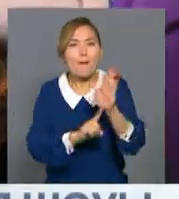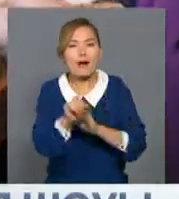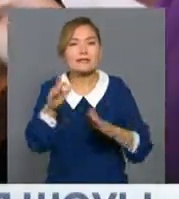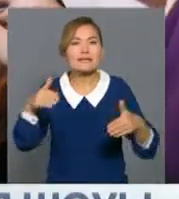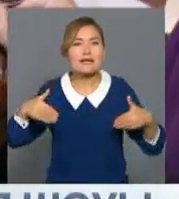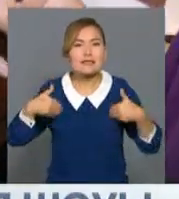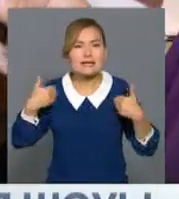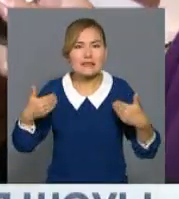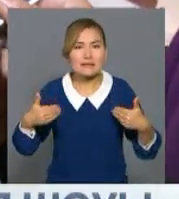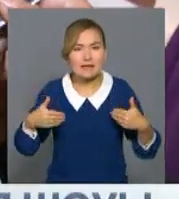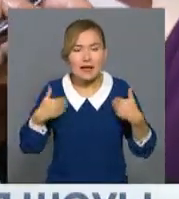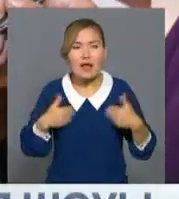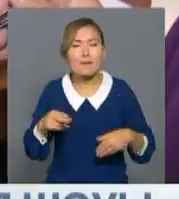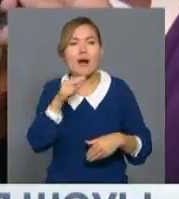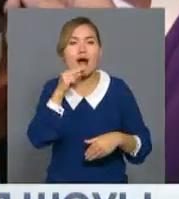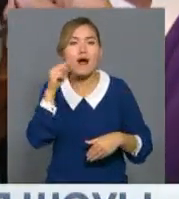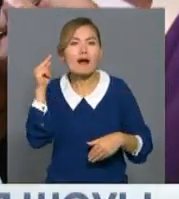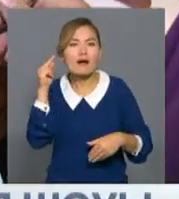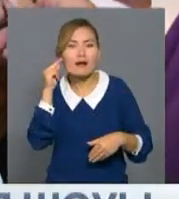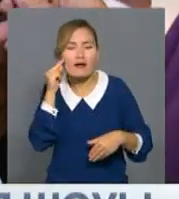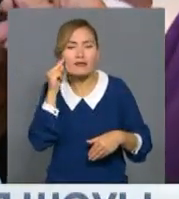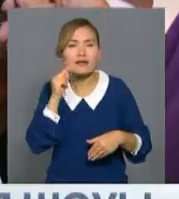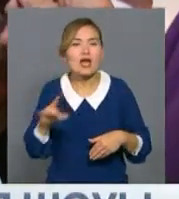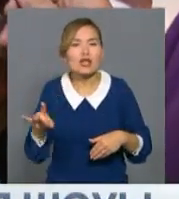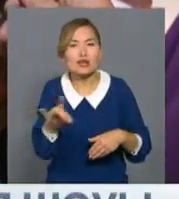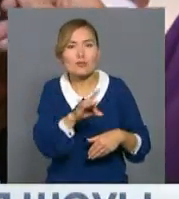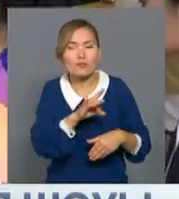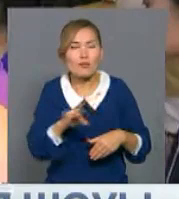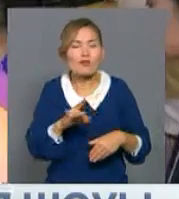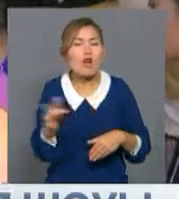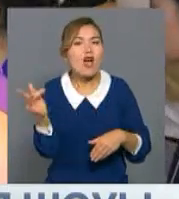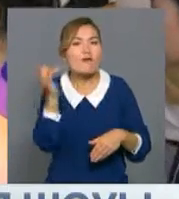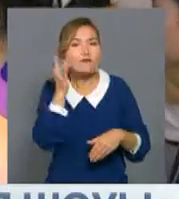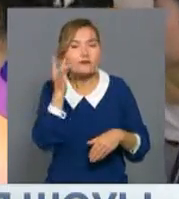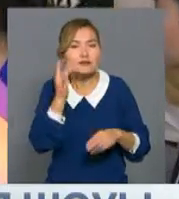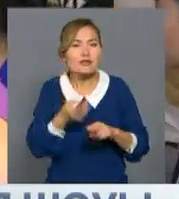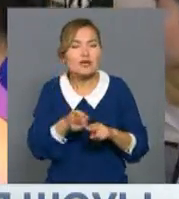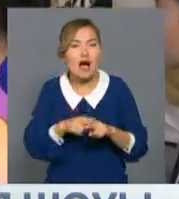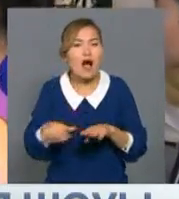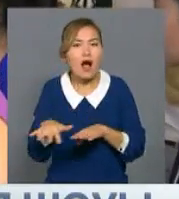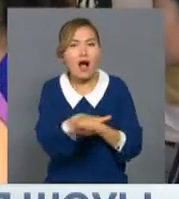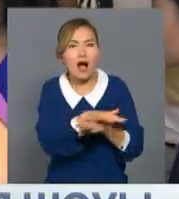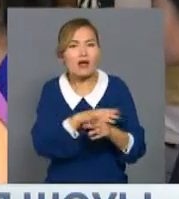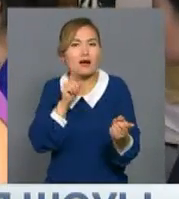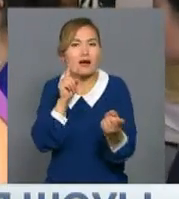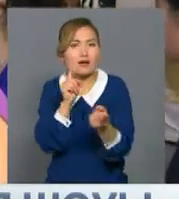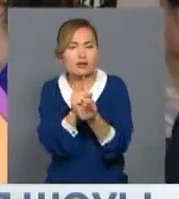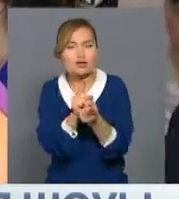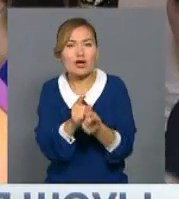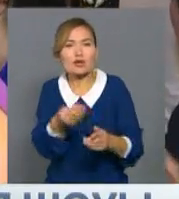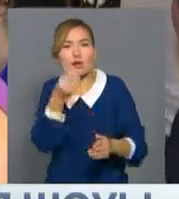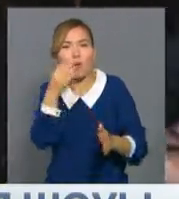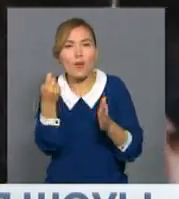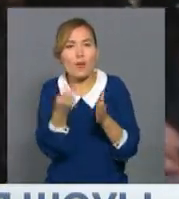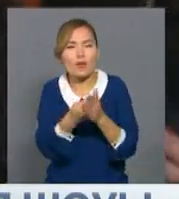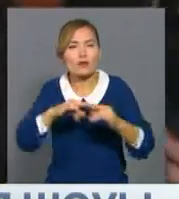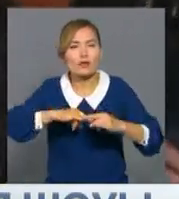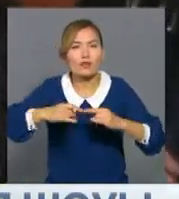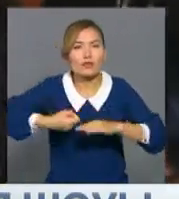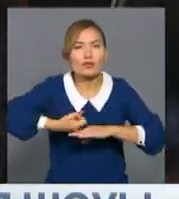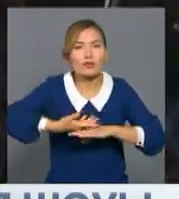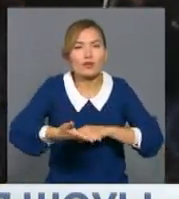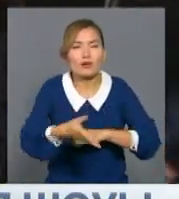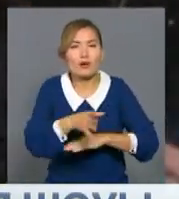Қытайлар үшін тамақтың дәмді болуы өте маңызды. Сондықтан бейжіндегі «Уелкам ту Астана» рау-чуына келгендерге қазымен қымыз сұнылды.